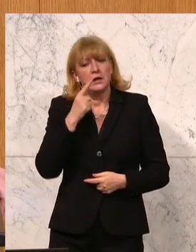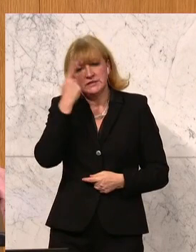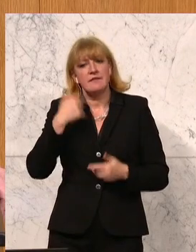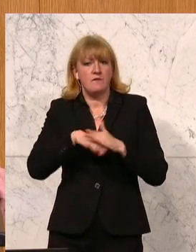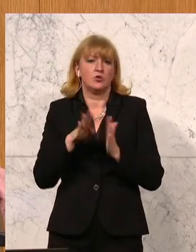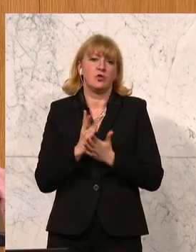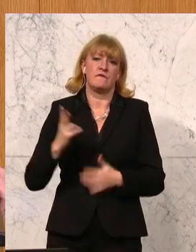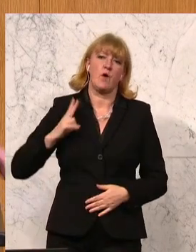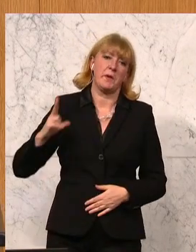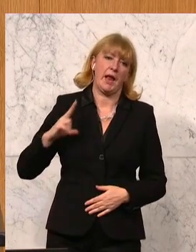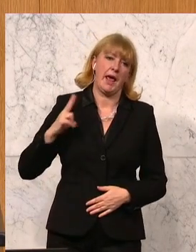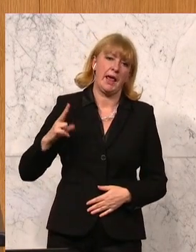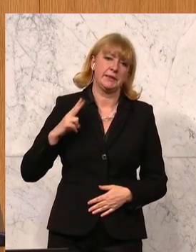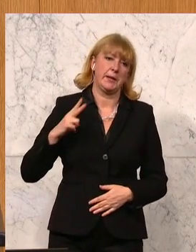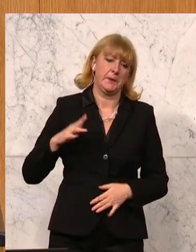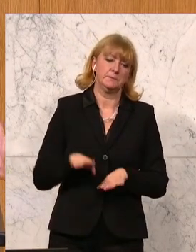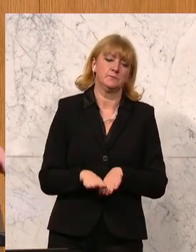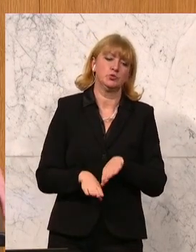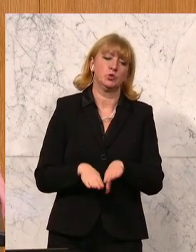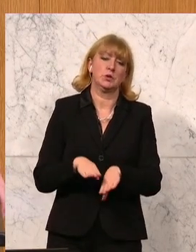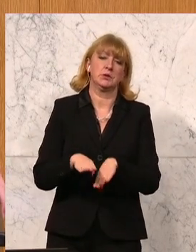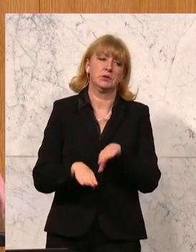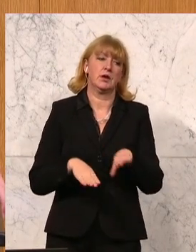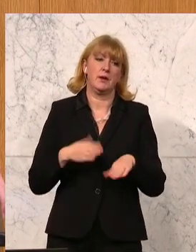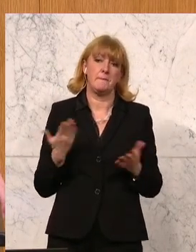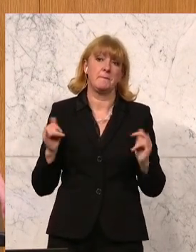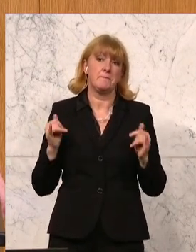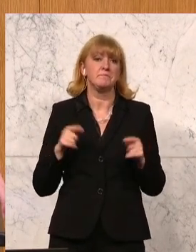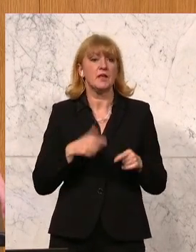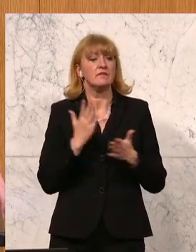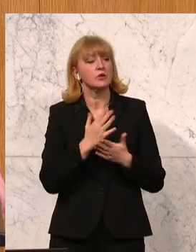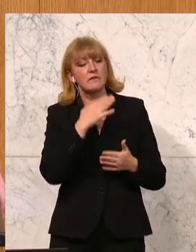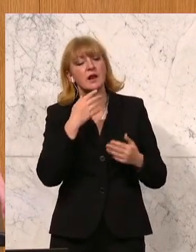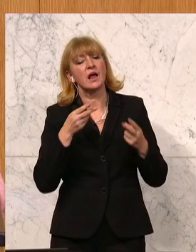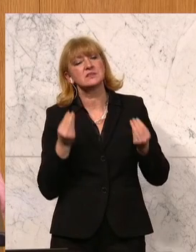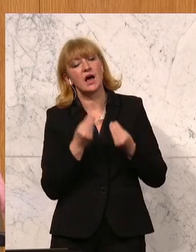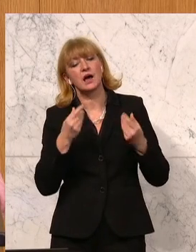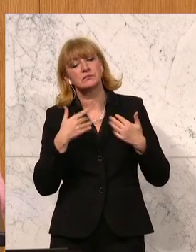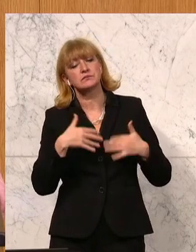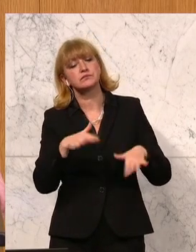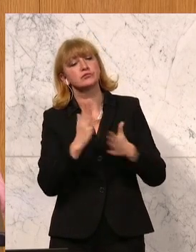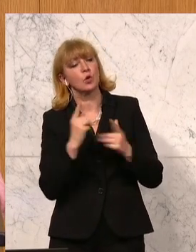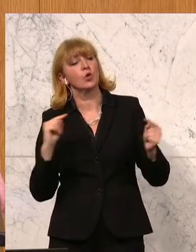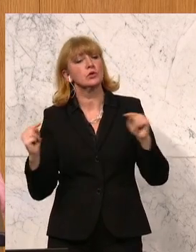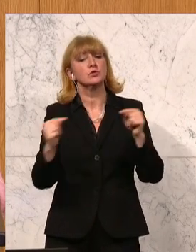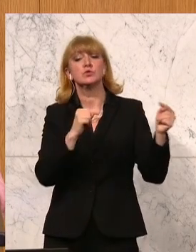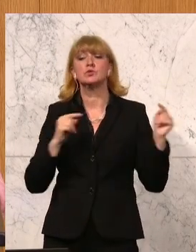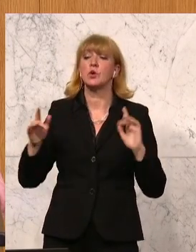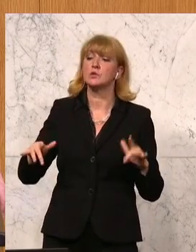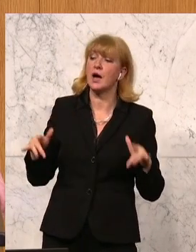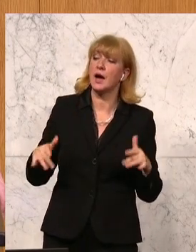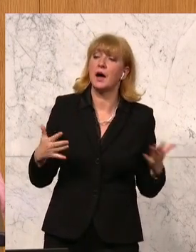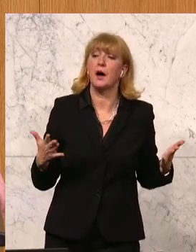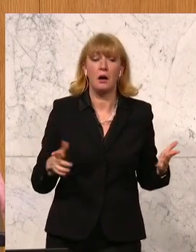Vorbereitungsmaßnahmen zu setzen, weil wir wissen vieles, was jetzt da schon auf den Weg gebracht wird, beziehungsweise wo die Diskussionsgrundlage ist und den